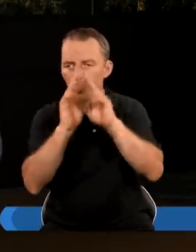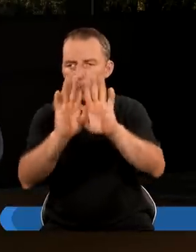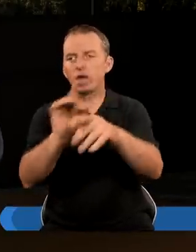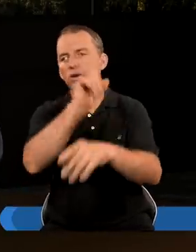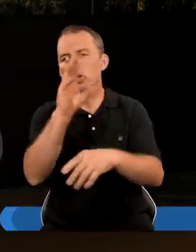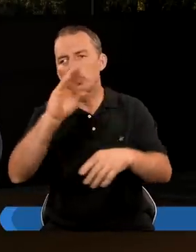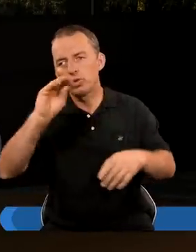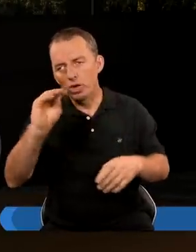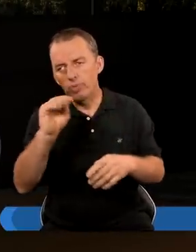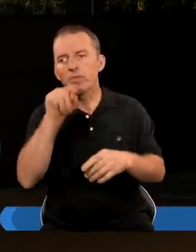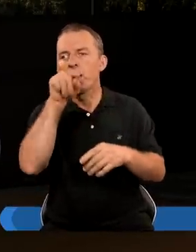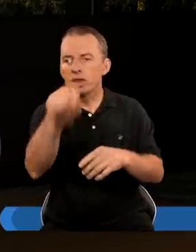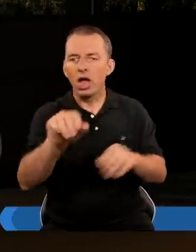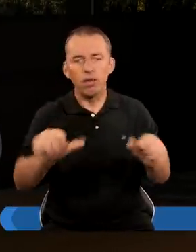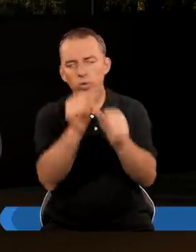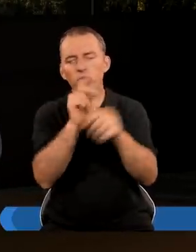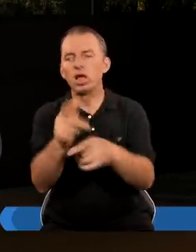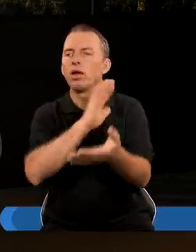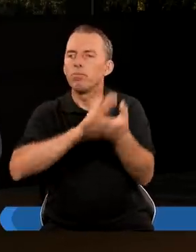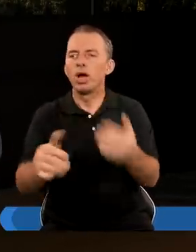Nie